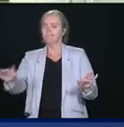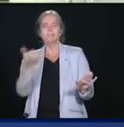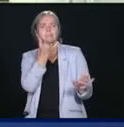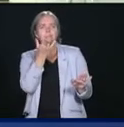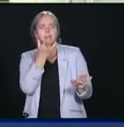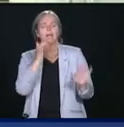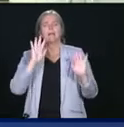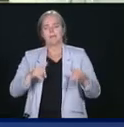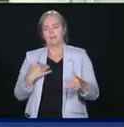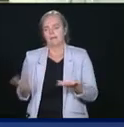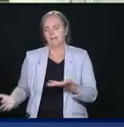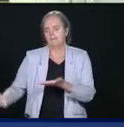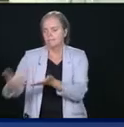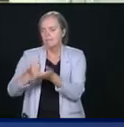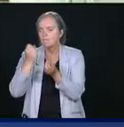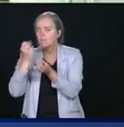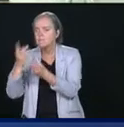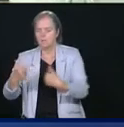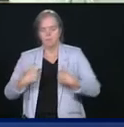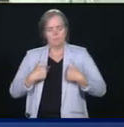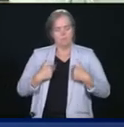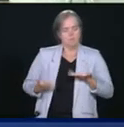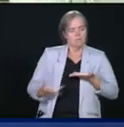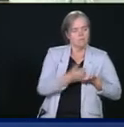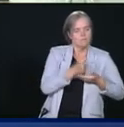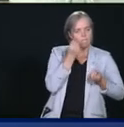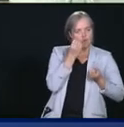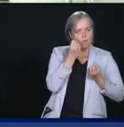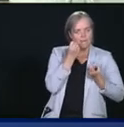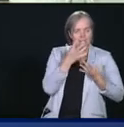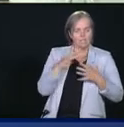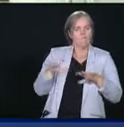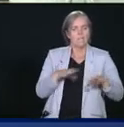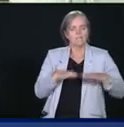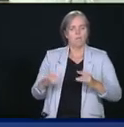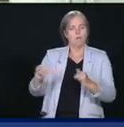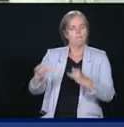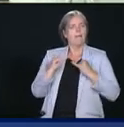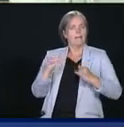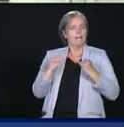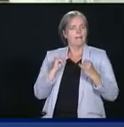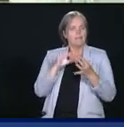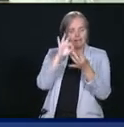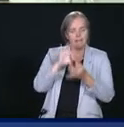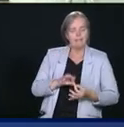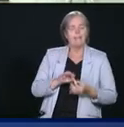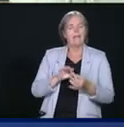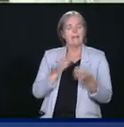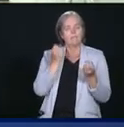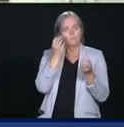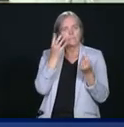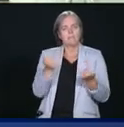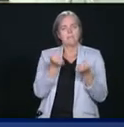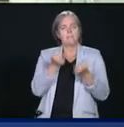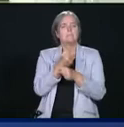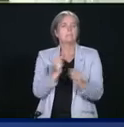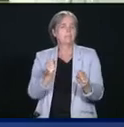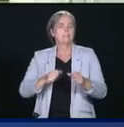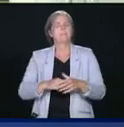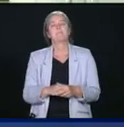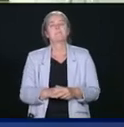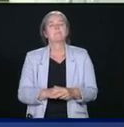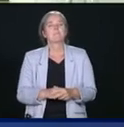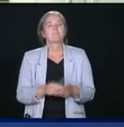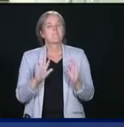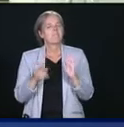données de la même façon. Ce sera une partie importante de la voie à suivre. Ça fait plusieurs années qu'on a investi dans la collection de